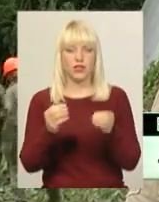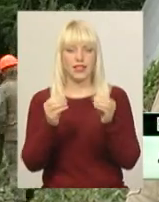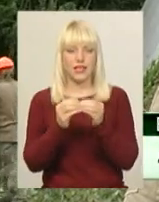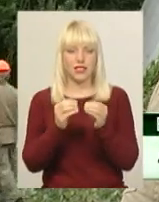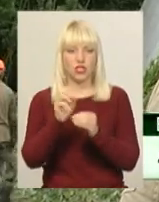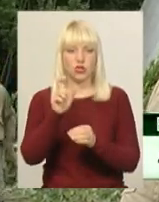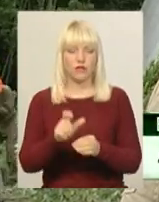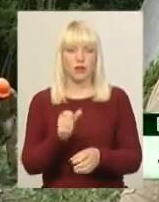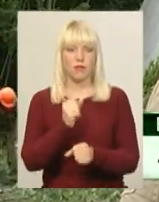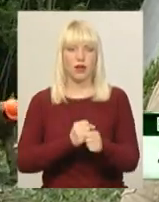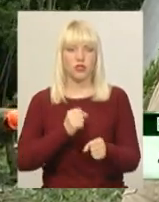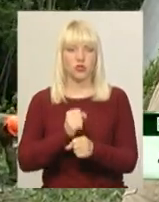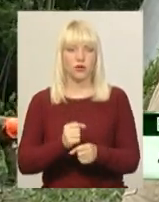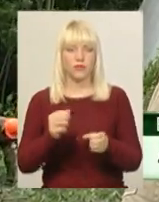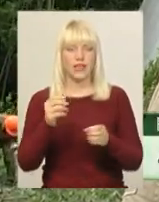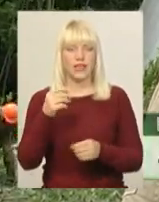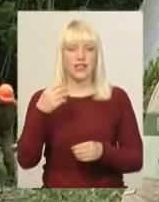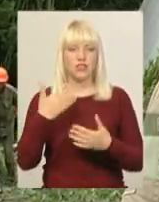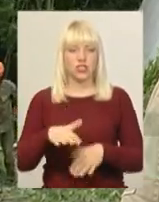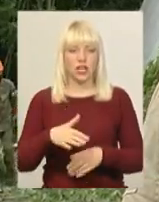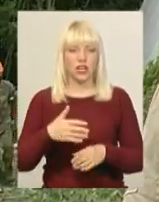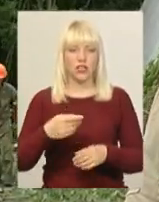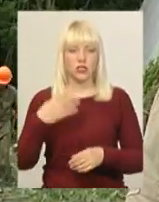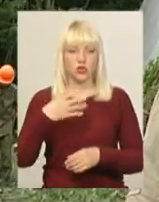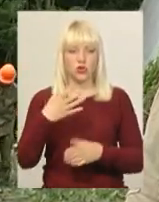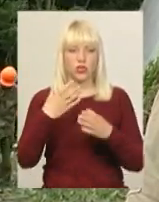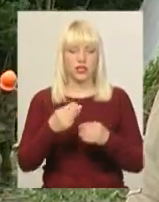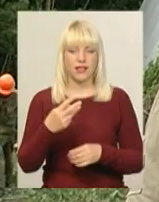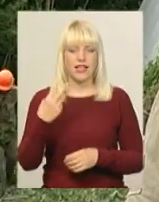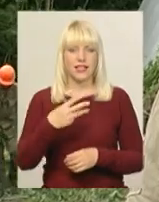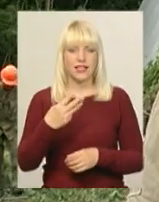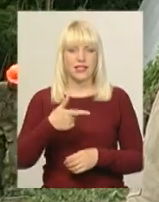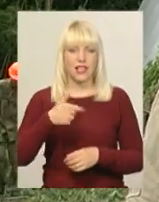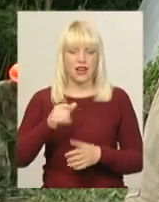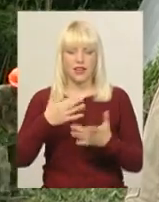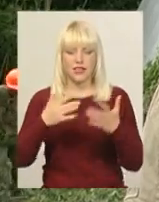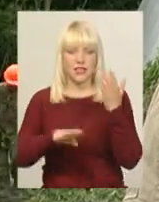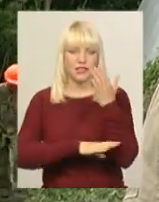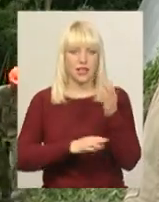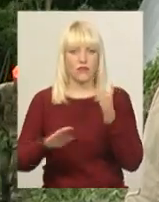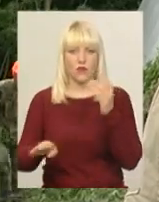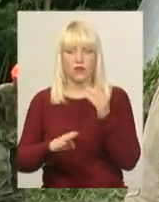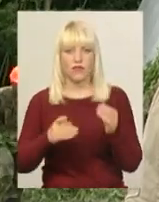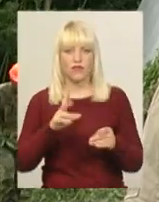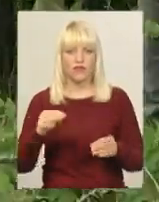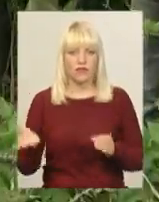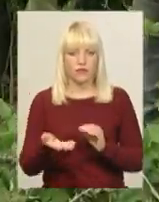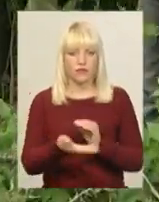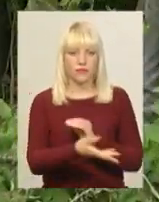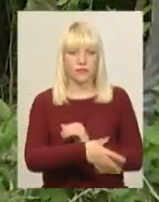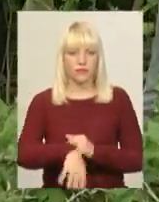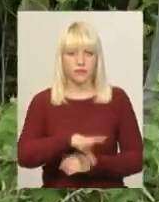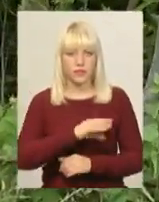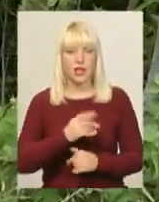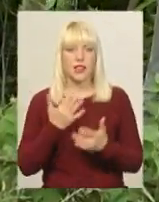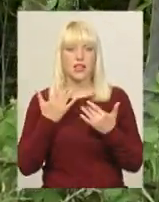днів. Около 30 гектарів вже вирізано різної деревини. Кущів, порослі. Наскільки